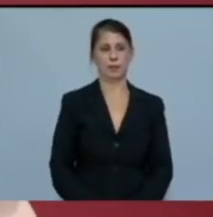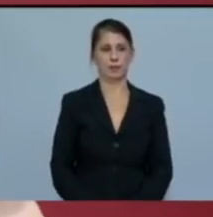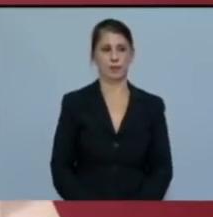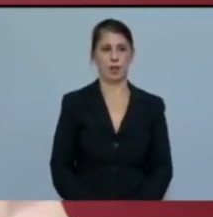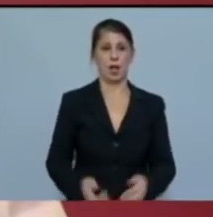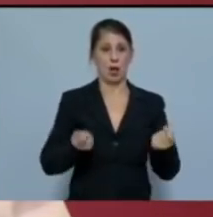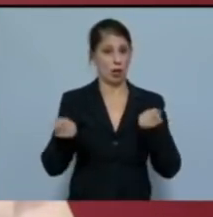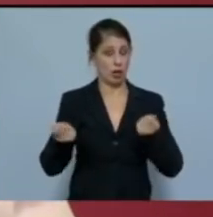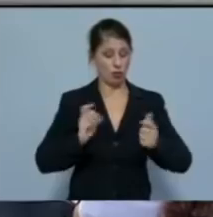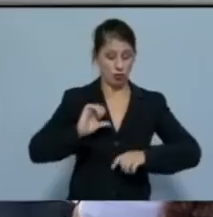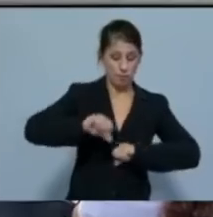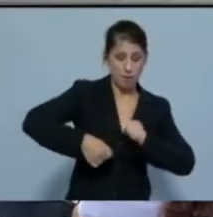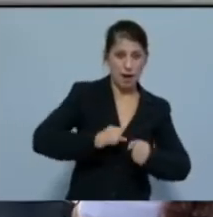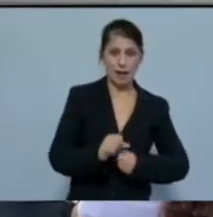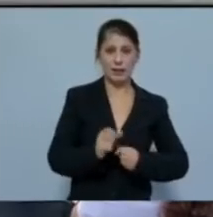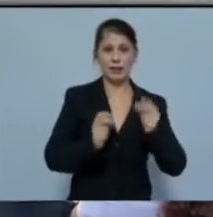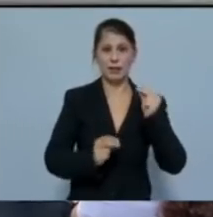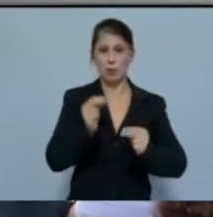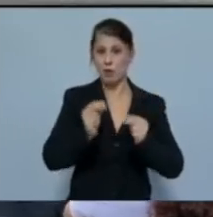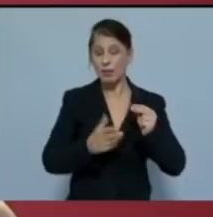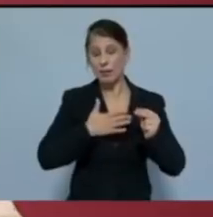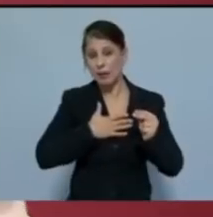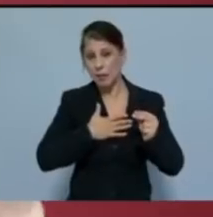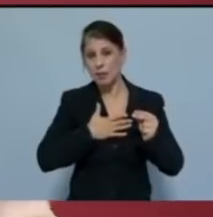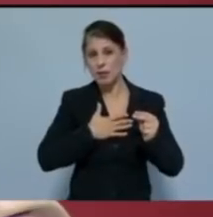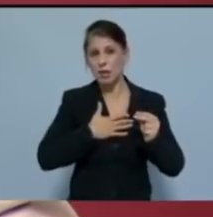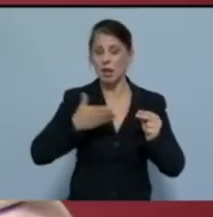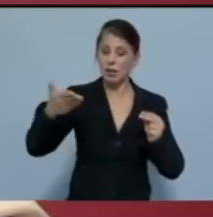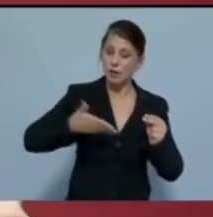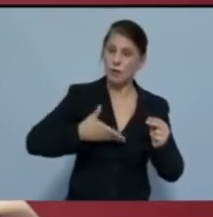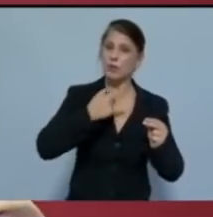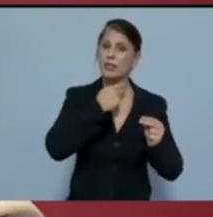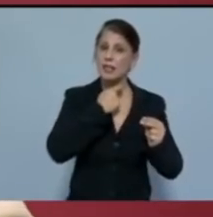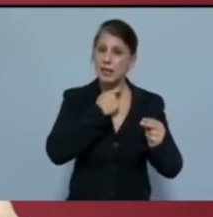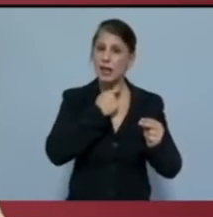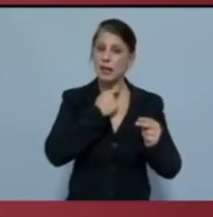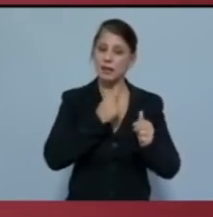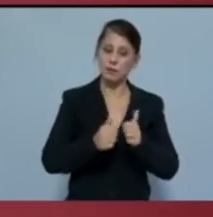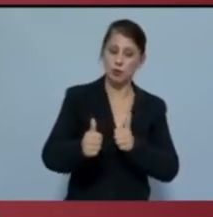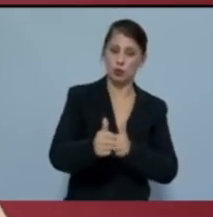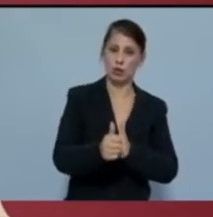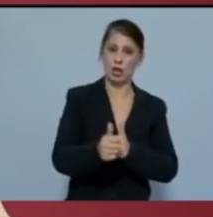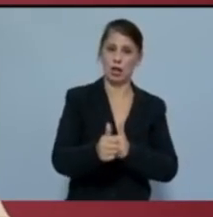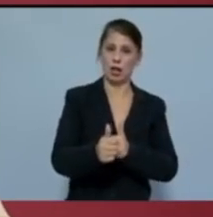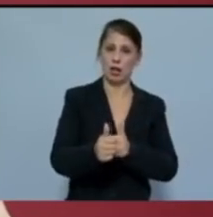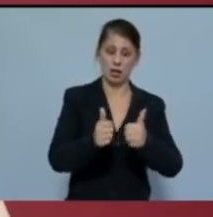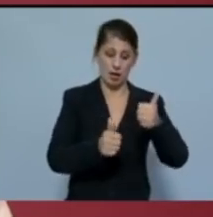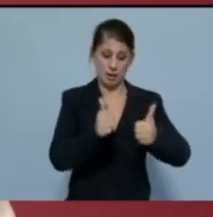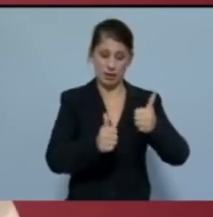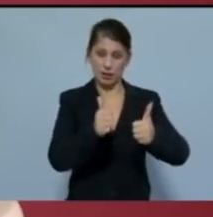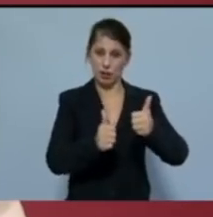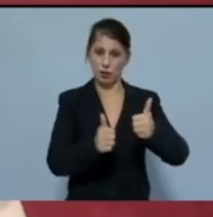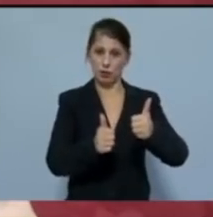οργανώσουμε την πάλη μας για τα προβλήματά μας. Να φέρουμε τις ανάγκες στο προσκήνιο. Να αναμετρηθούμε